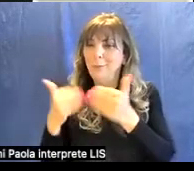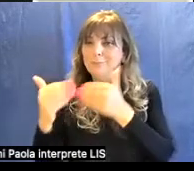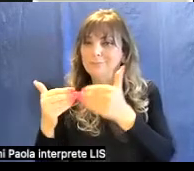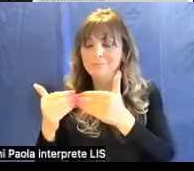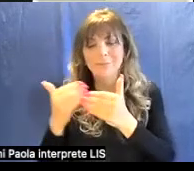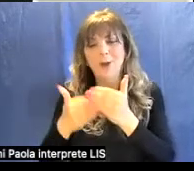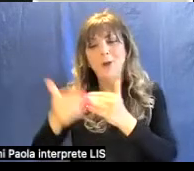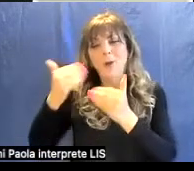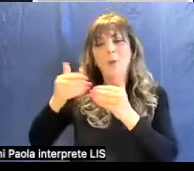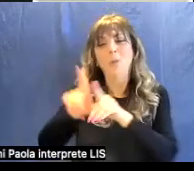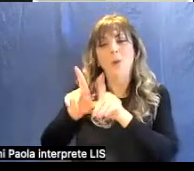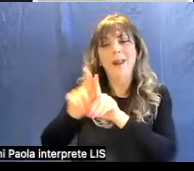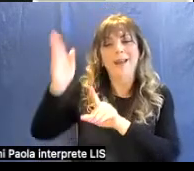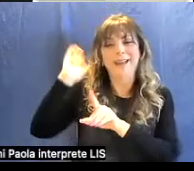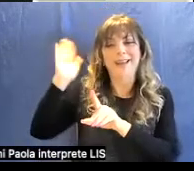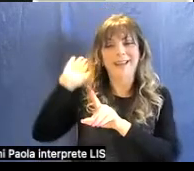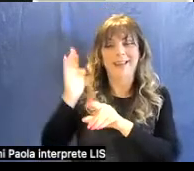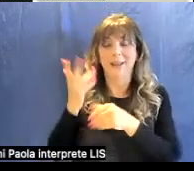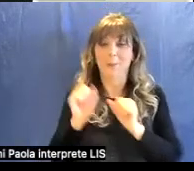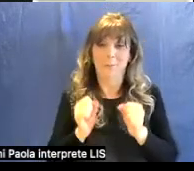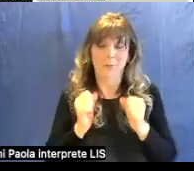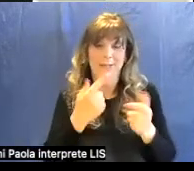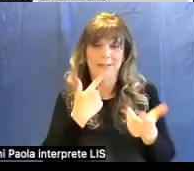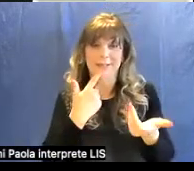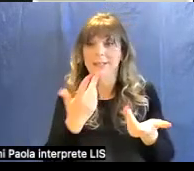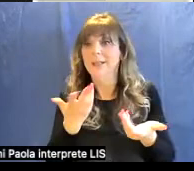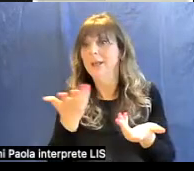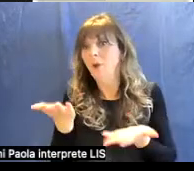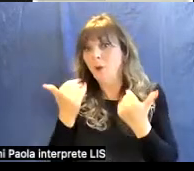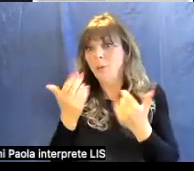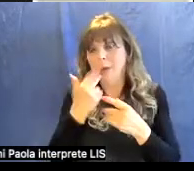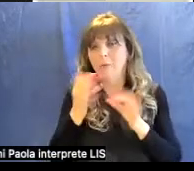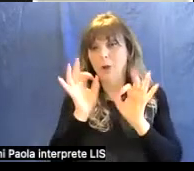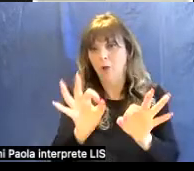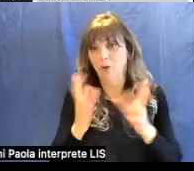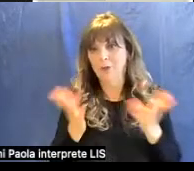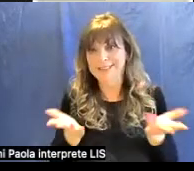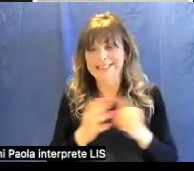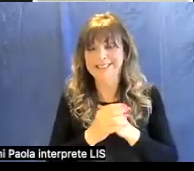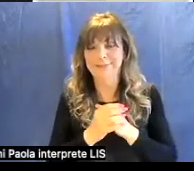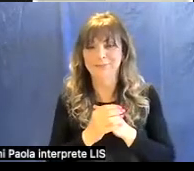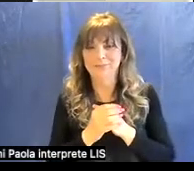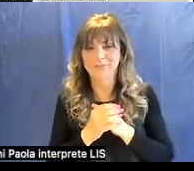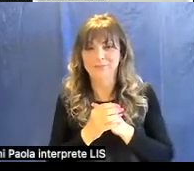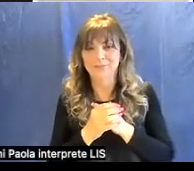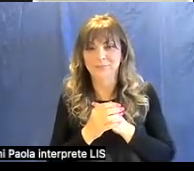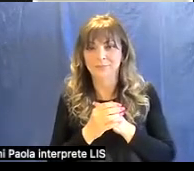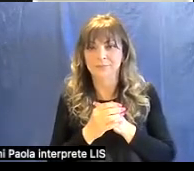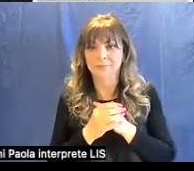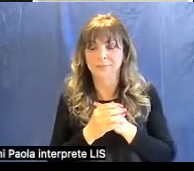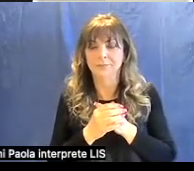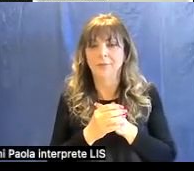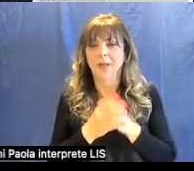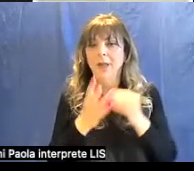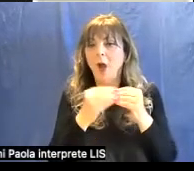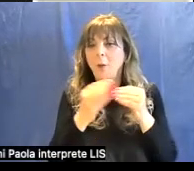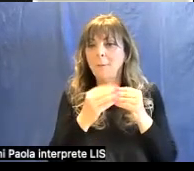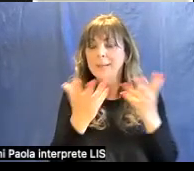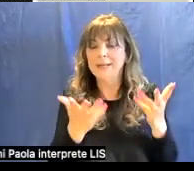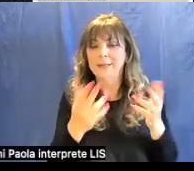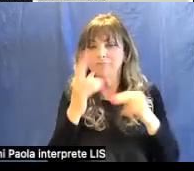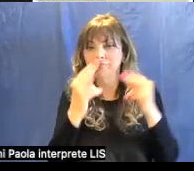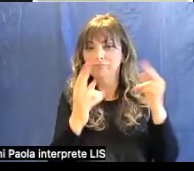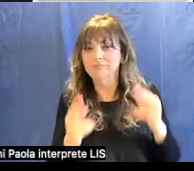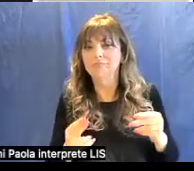probabilmente sulla richiesta dei committenti ecco quindi e sono tutte opere ovviamente che venivano